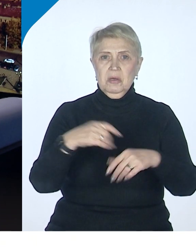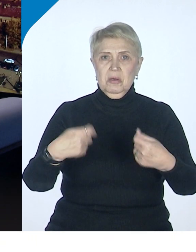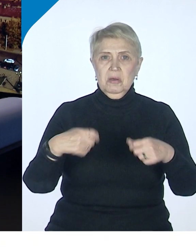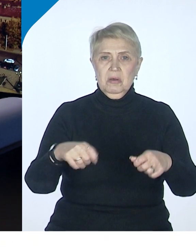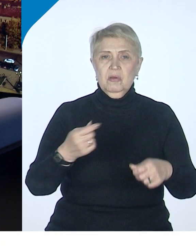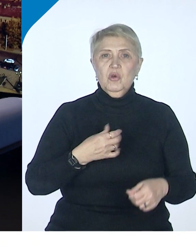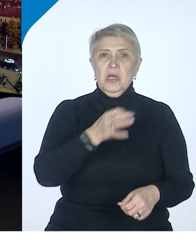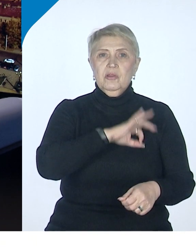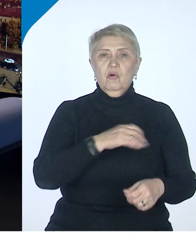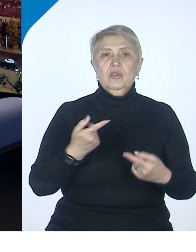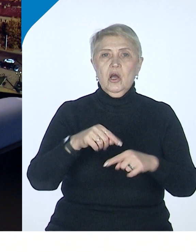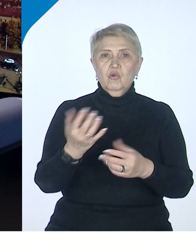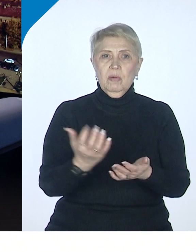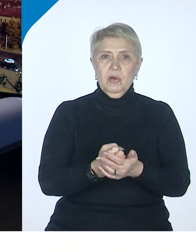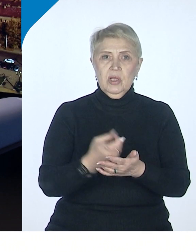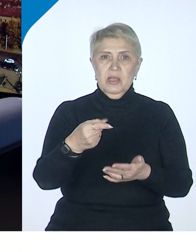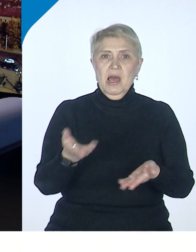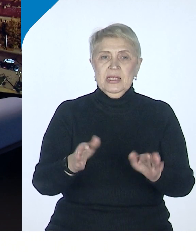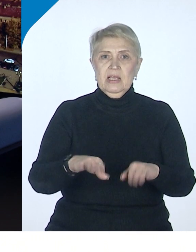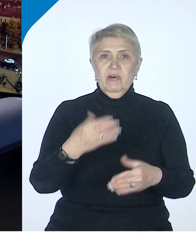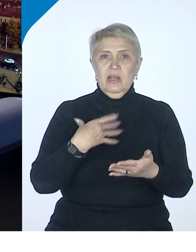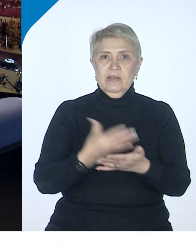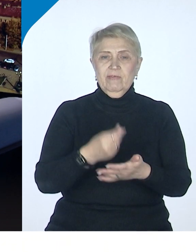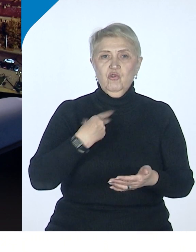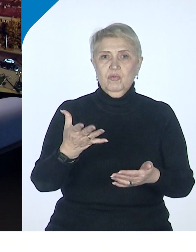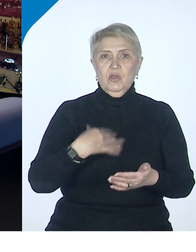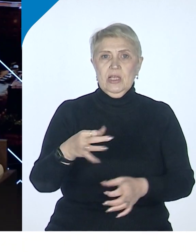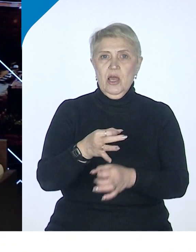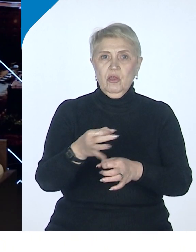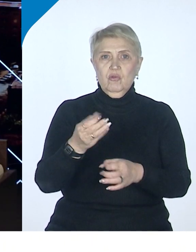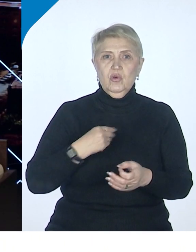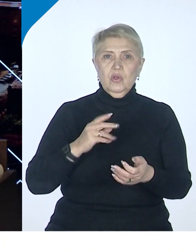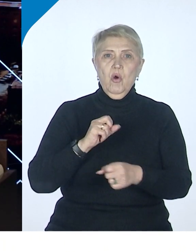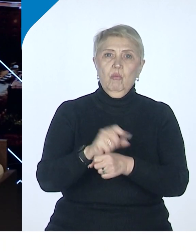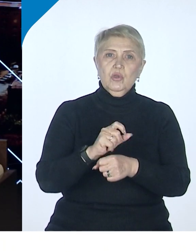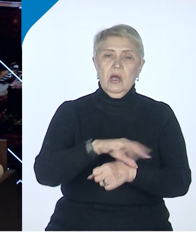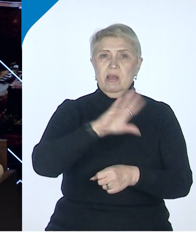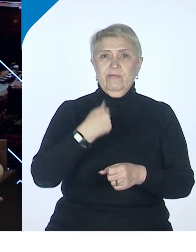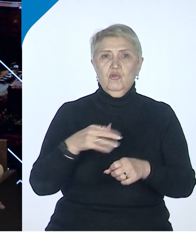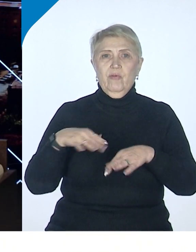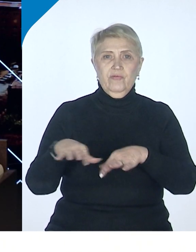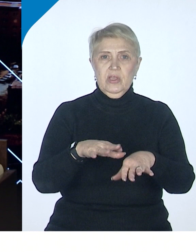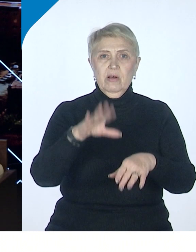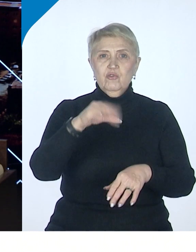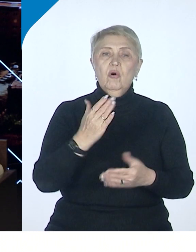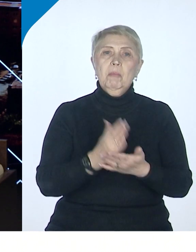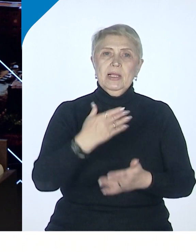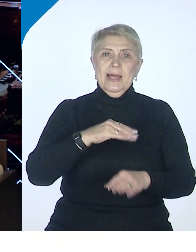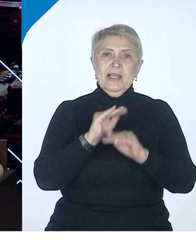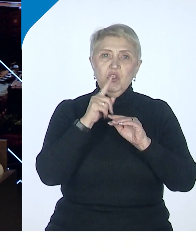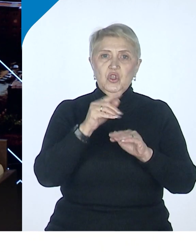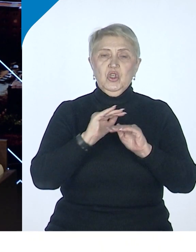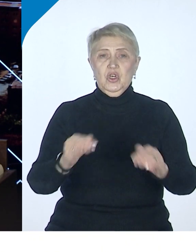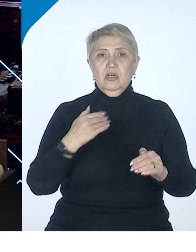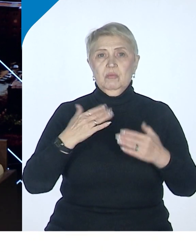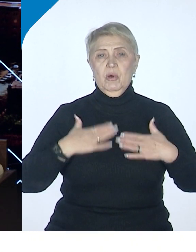которые они получали, они оставались в самом регионе, пускались в дело, на восстановление. Все было тихо, спокойно. Ну,